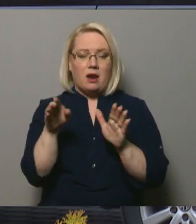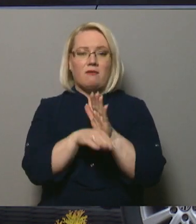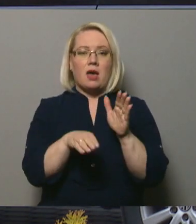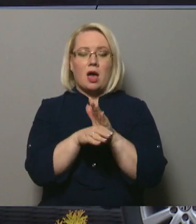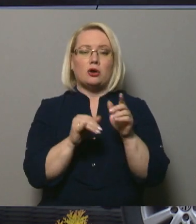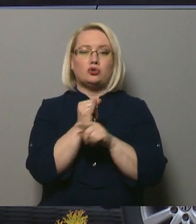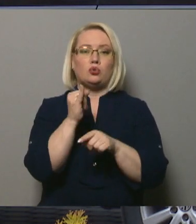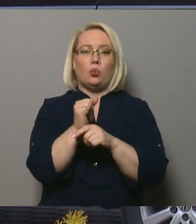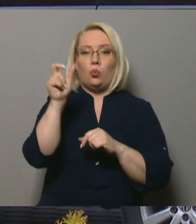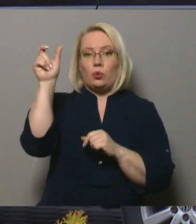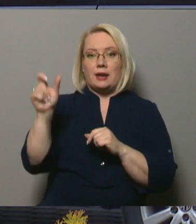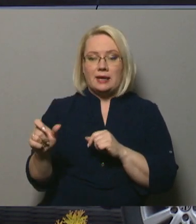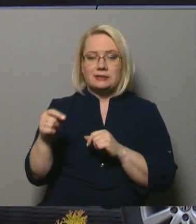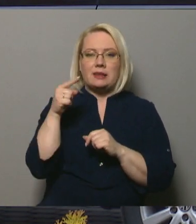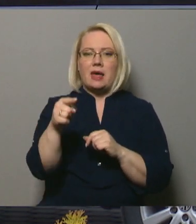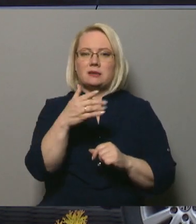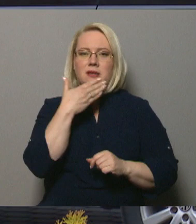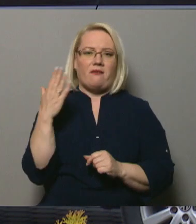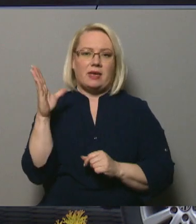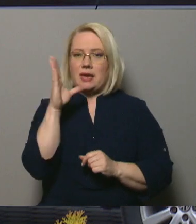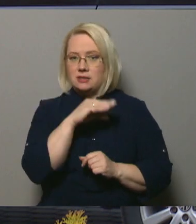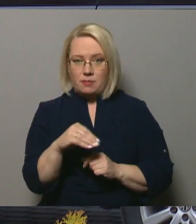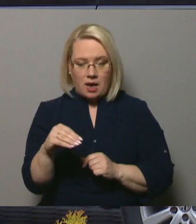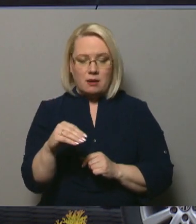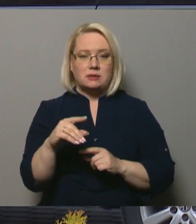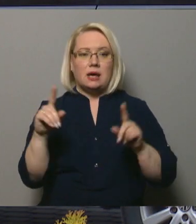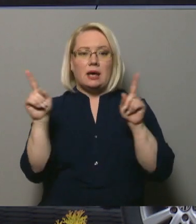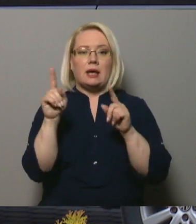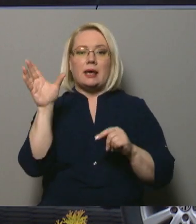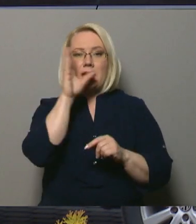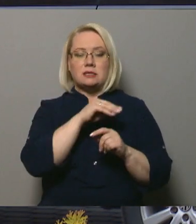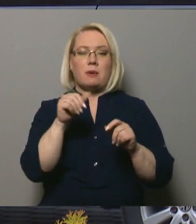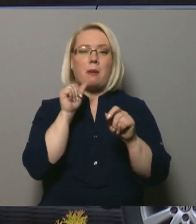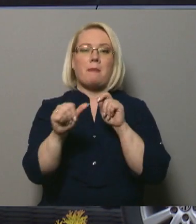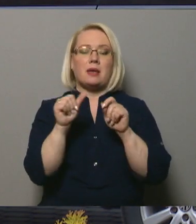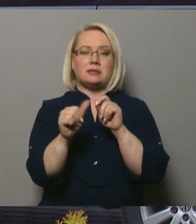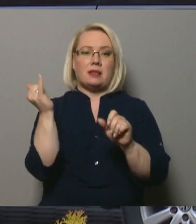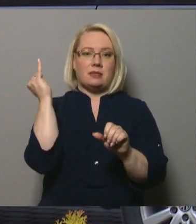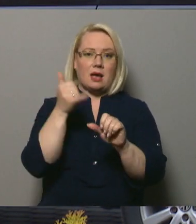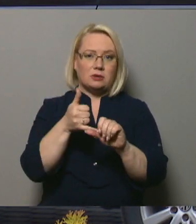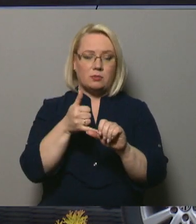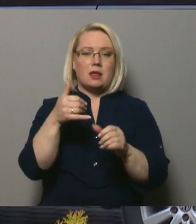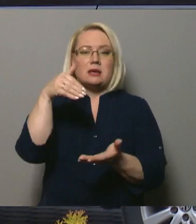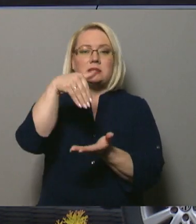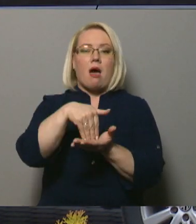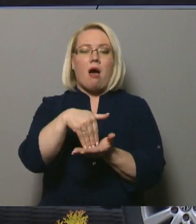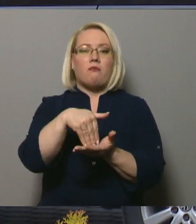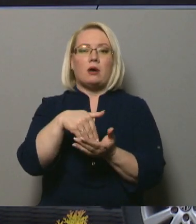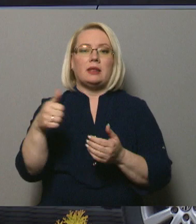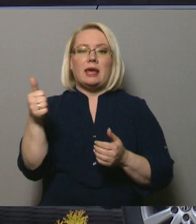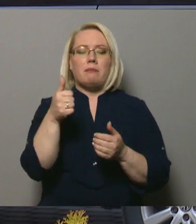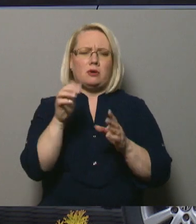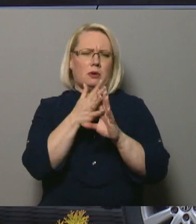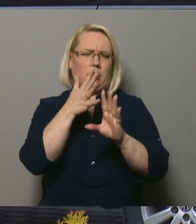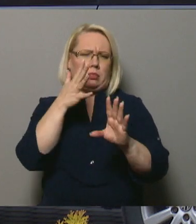Turistam tas ir teju neiespējami. Ir iespējas benzīna tankos uzpildīties, stāvot īpaši